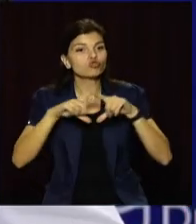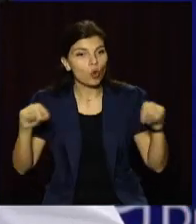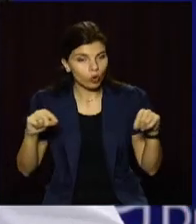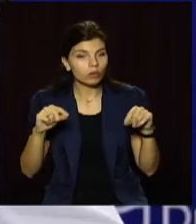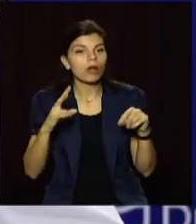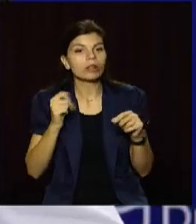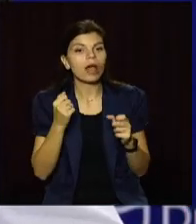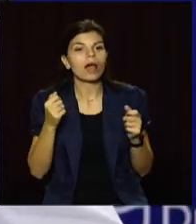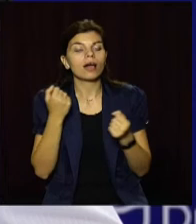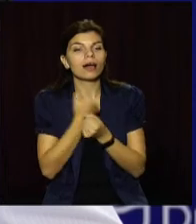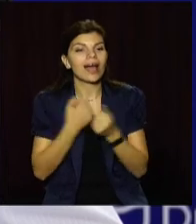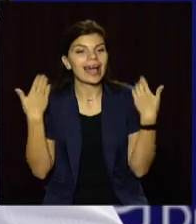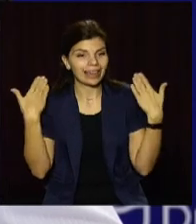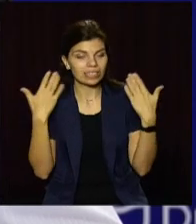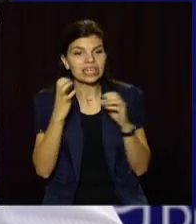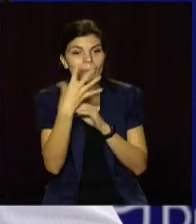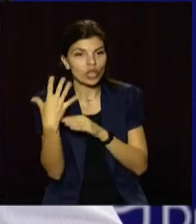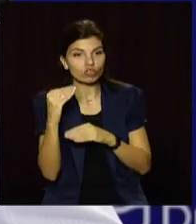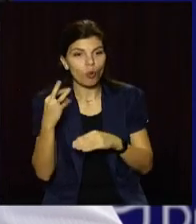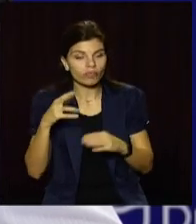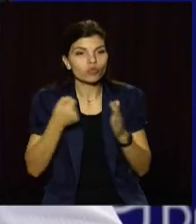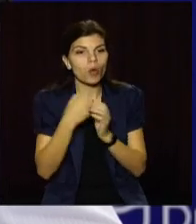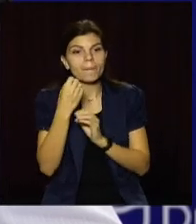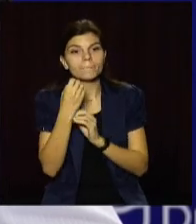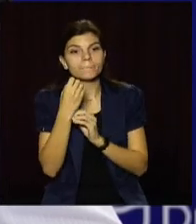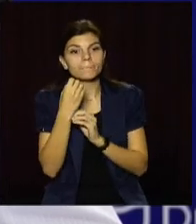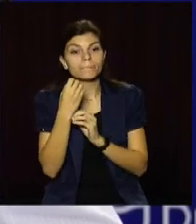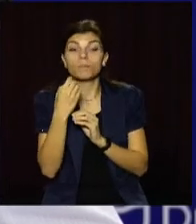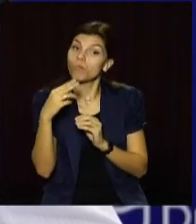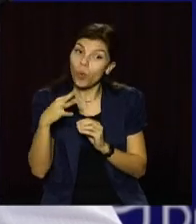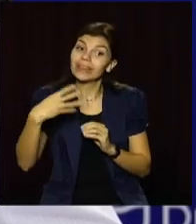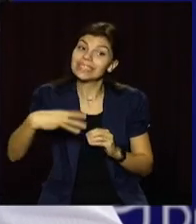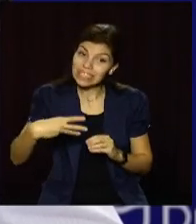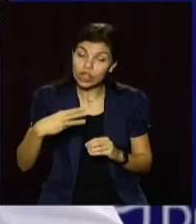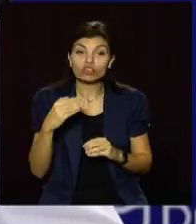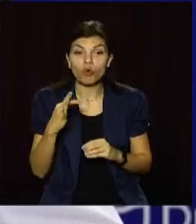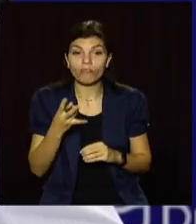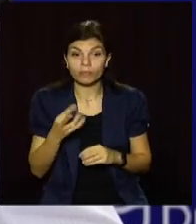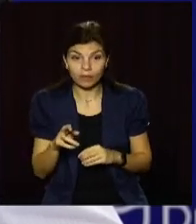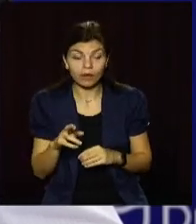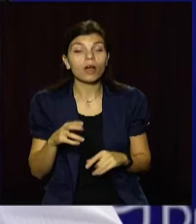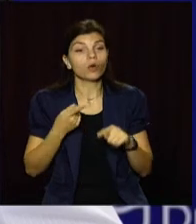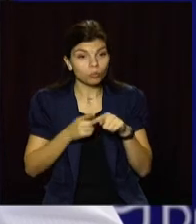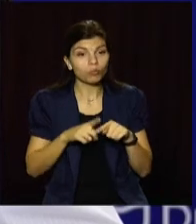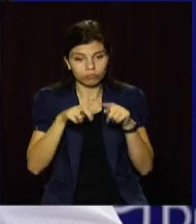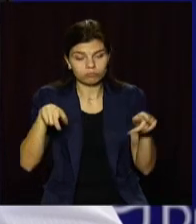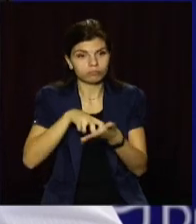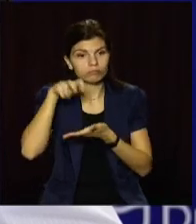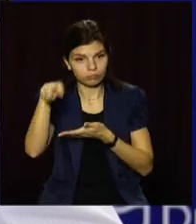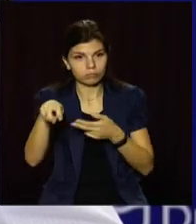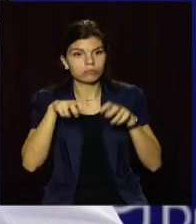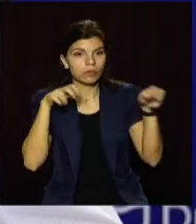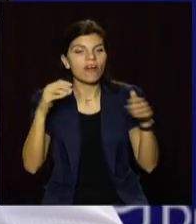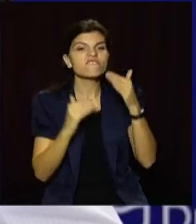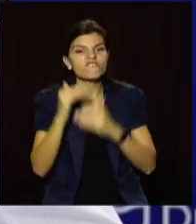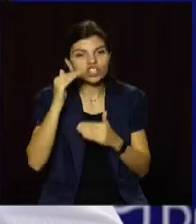на канікули з 15 жовтня по 30 жовтня. І також відповідний лист буде направлено в